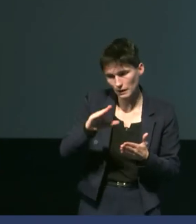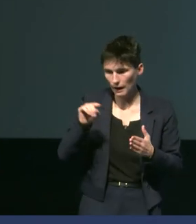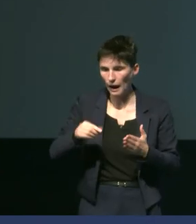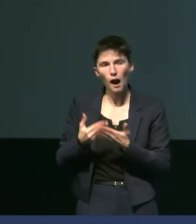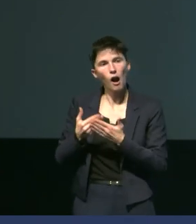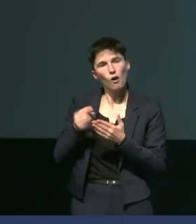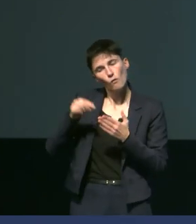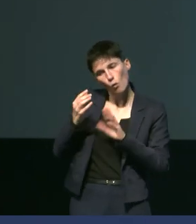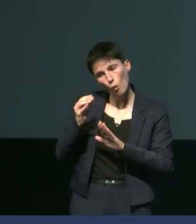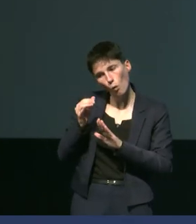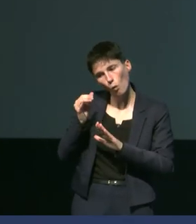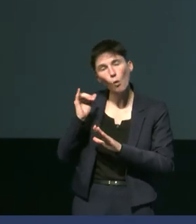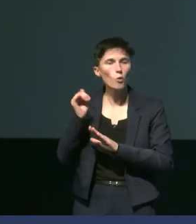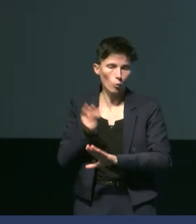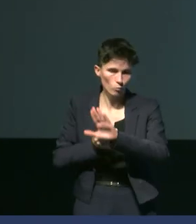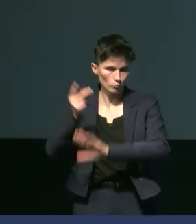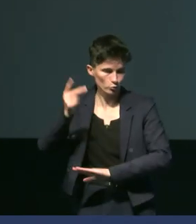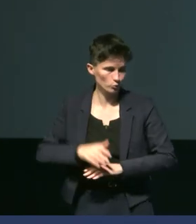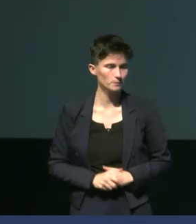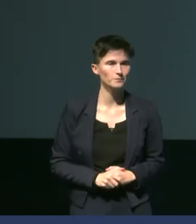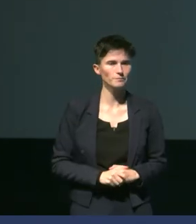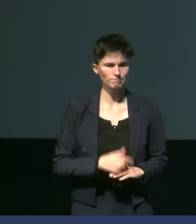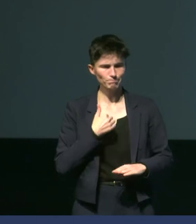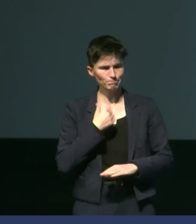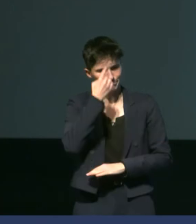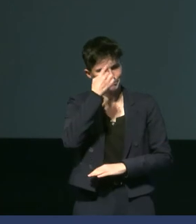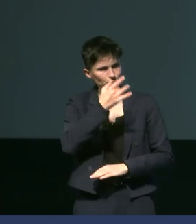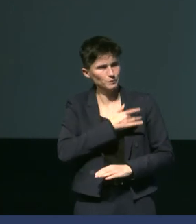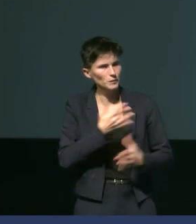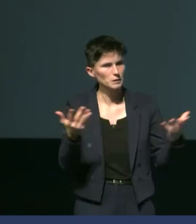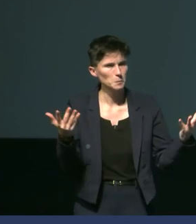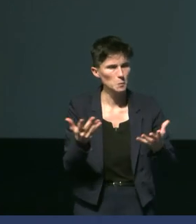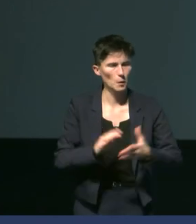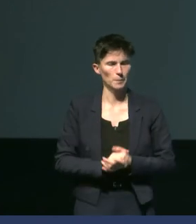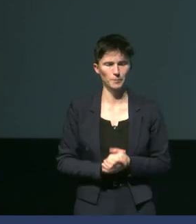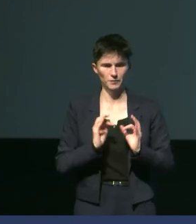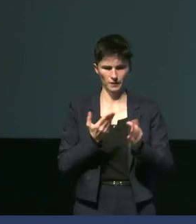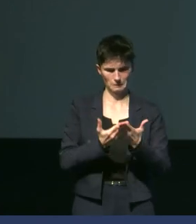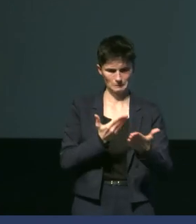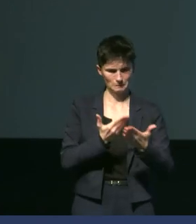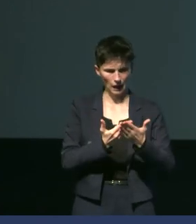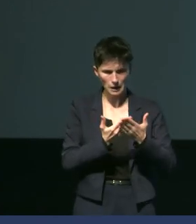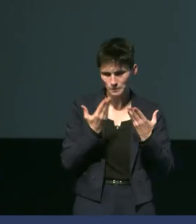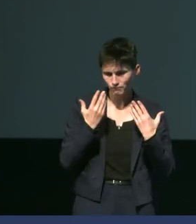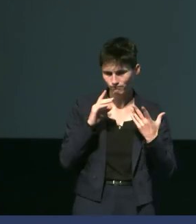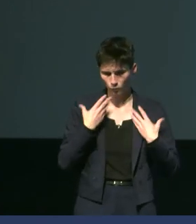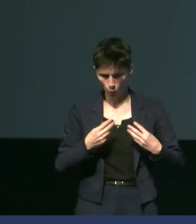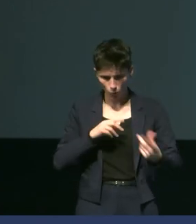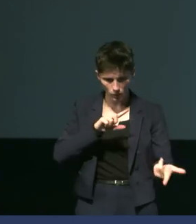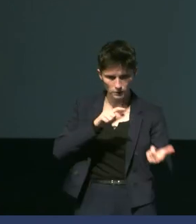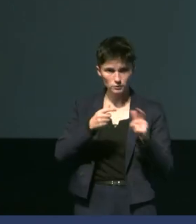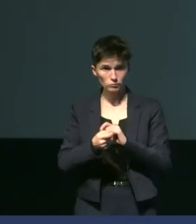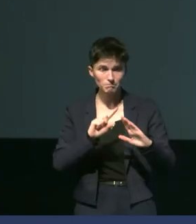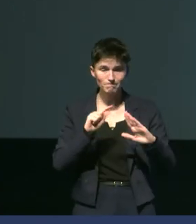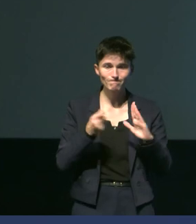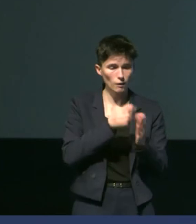ces plumes qui va encore devoir se faire. L'hypothèse que j'ai par rapport à cette mue, c'est que lorsque les